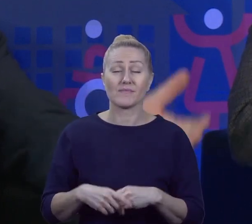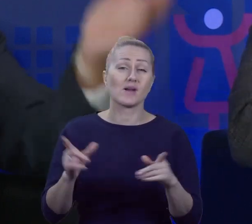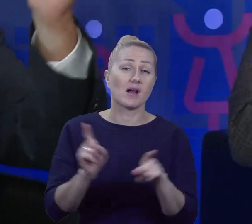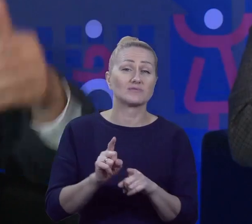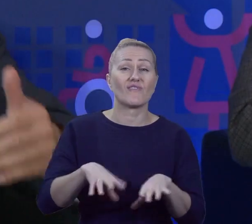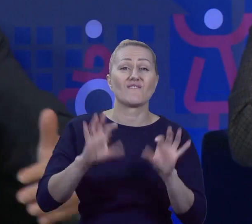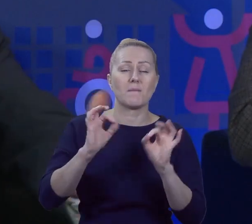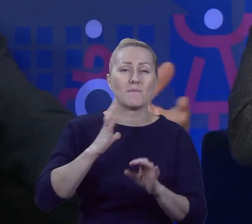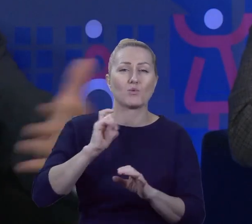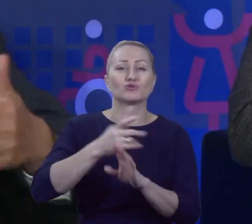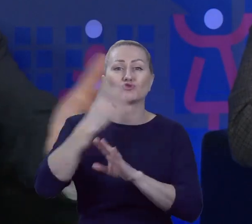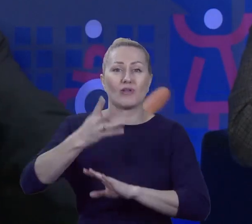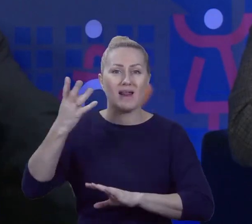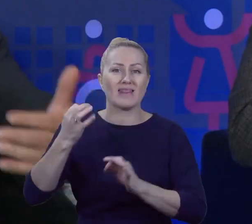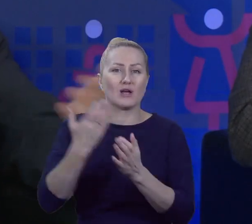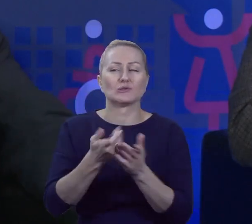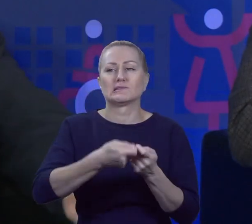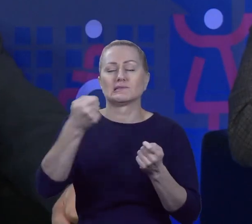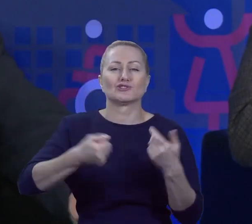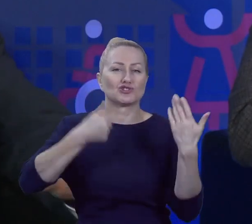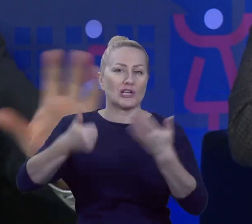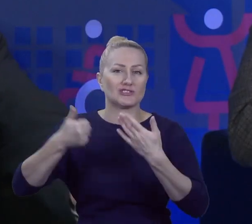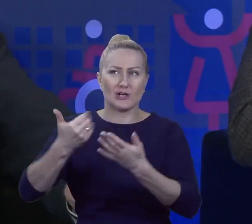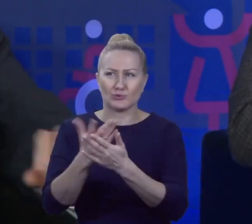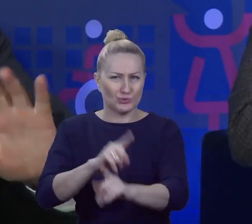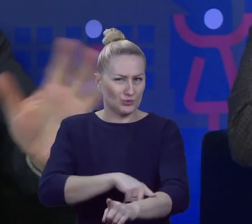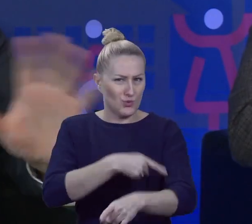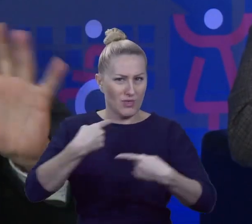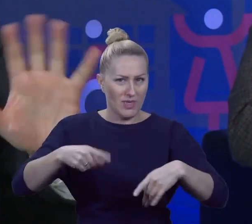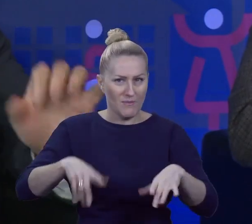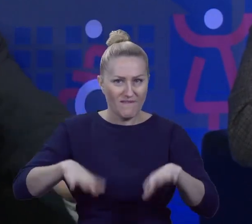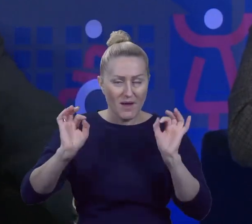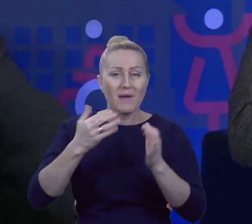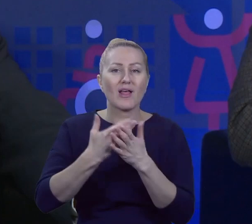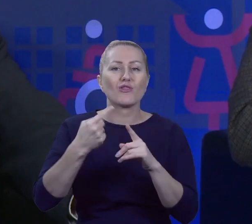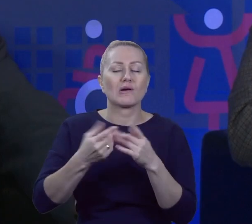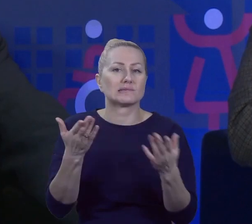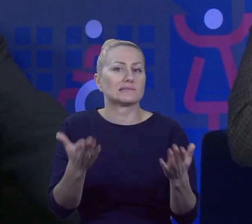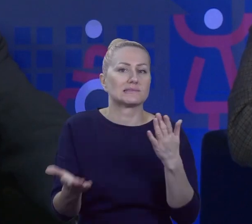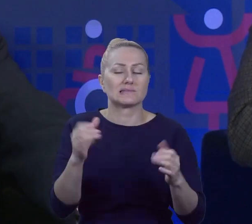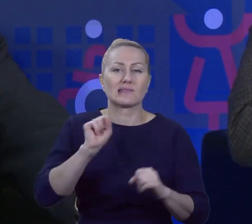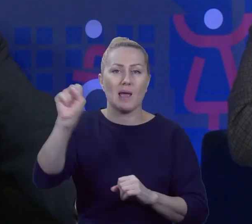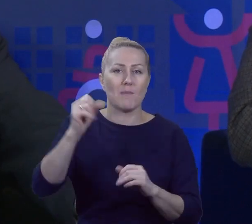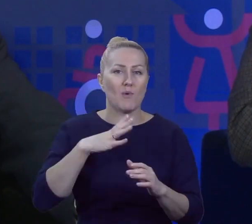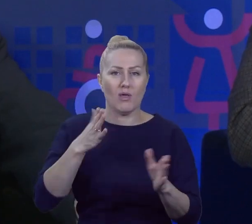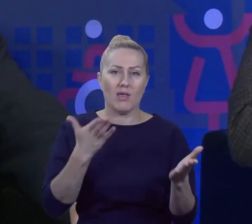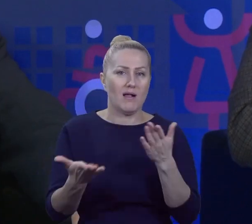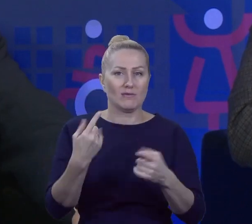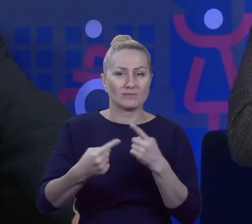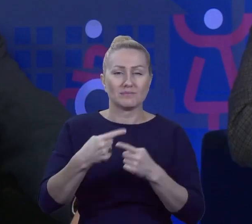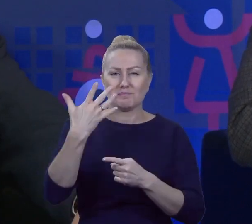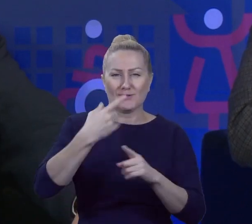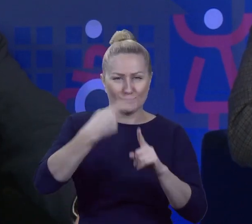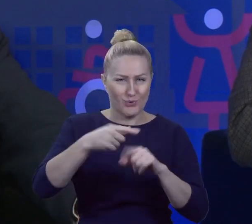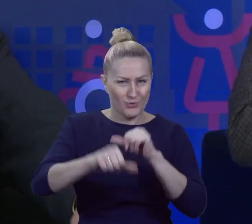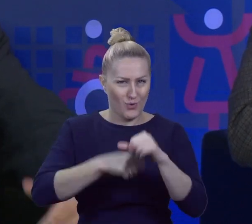4 lata, teraz prawie 6 lat. To długo nie było wyborów. Może dlatego tak trochę było to zachwianie tej demokracji, bo prawie 5,5 roku nie